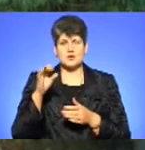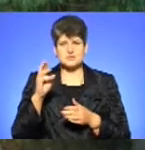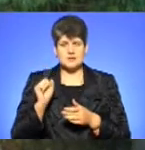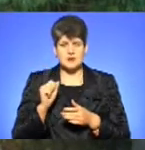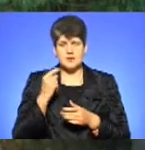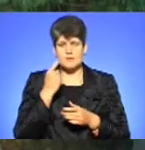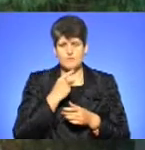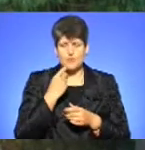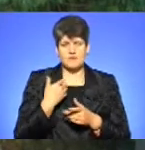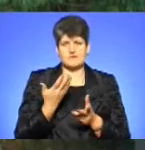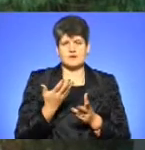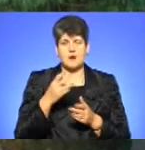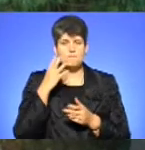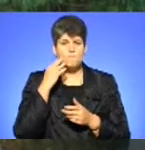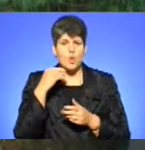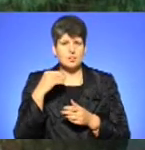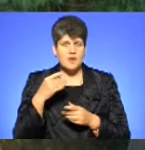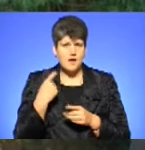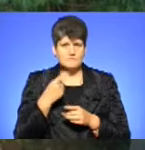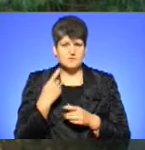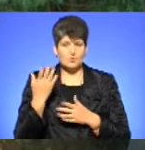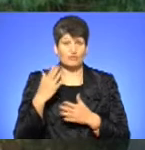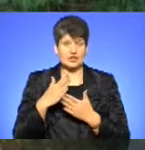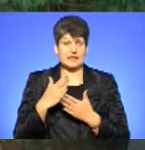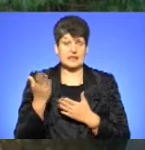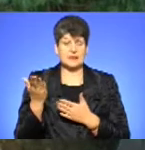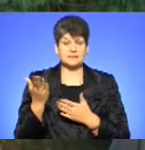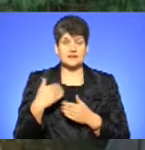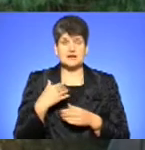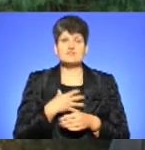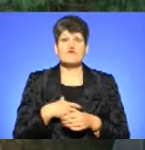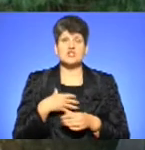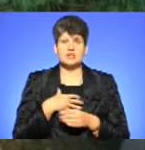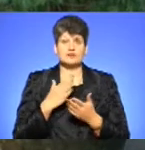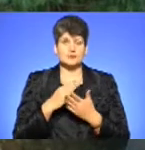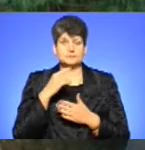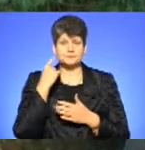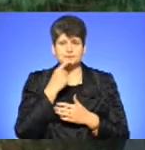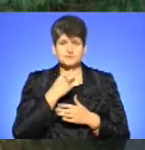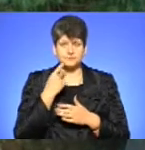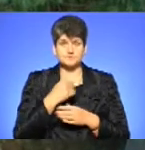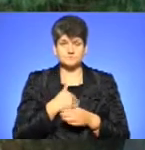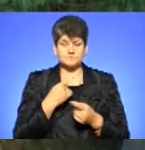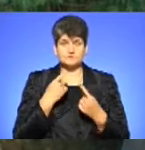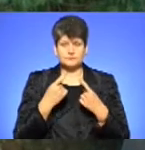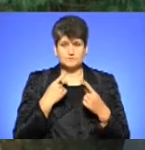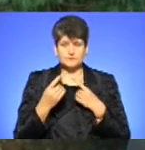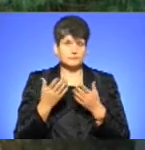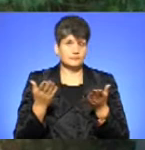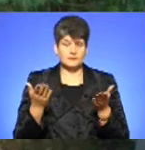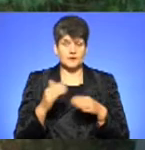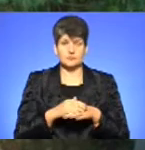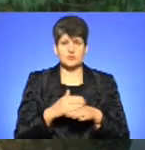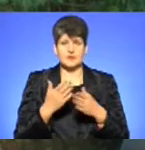там, я не знаю, молдавська мова, тобто, воно є. І для нас важливо, типо, якщо є російська мова, хочуть говорити, розмовляють. Але що